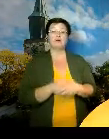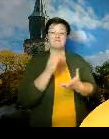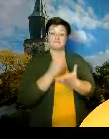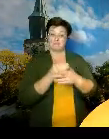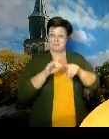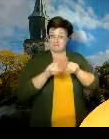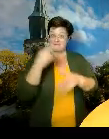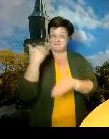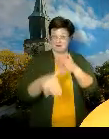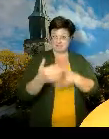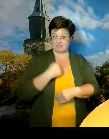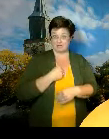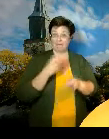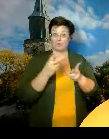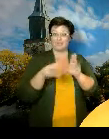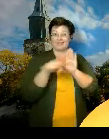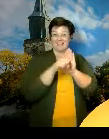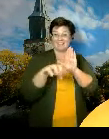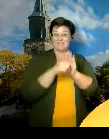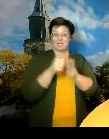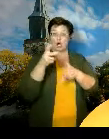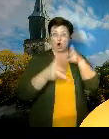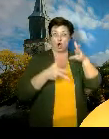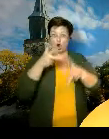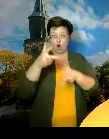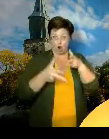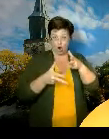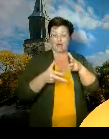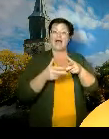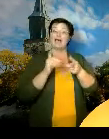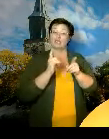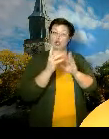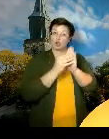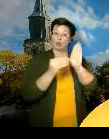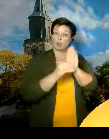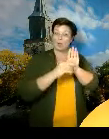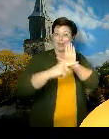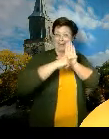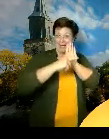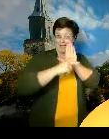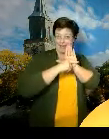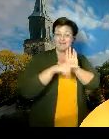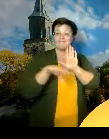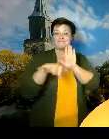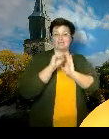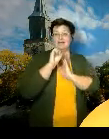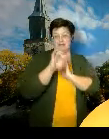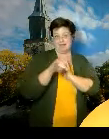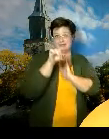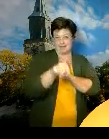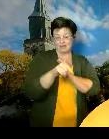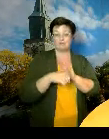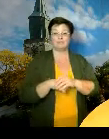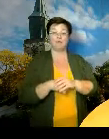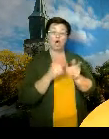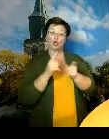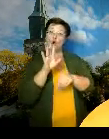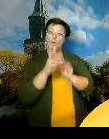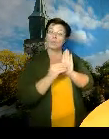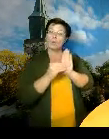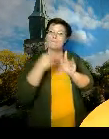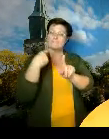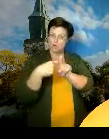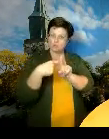myös tämä tekstiviestirobotti, joka sitten heti viestittää negatiivisista tuloksista. Positiivisista tuloksista aina sitten ollaan